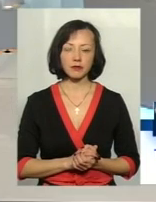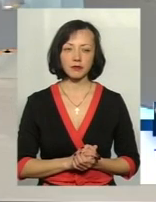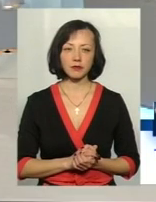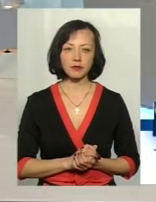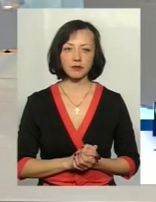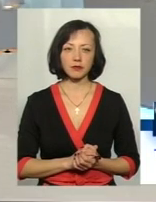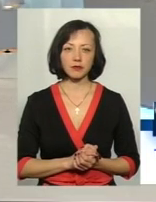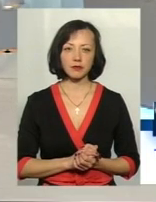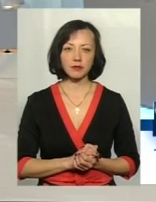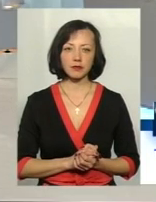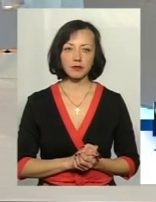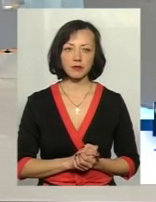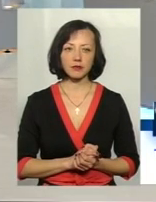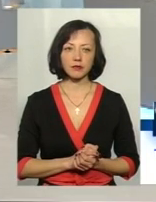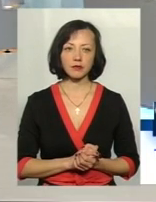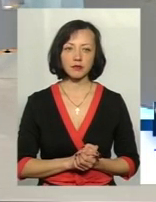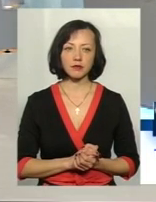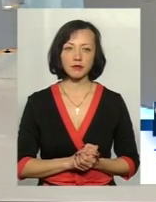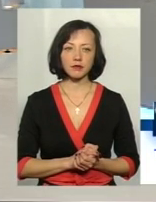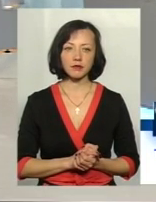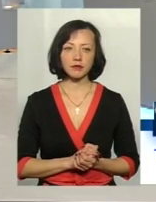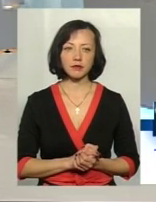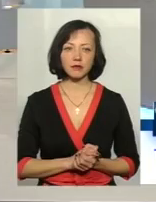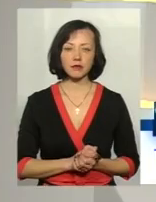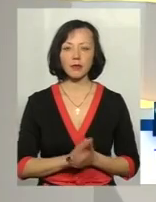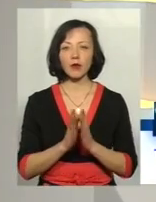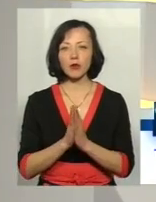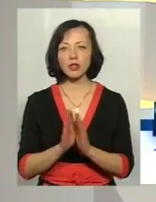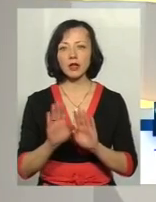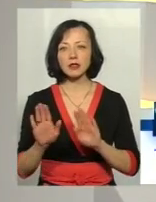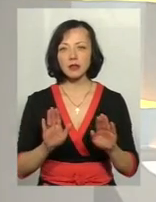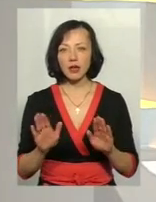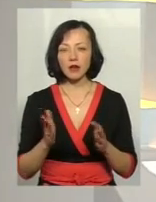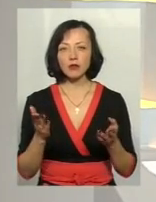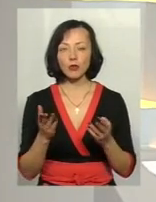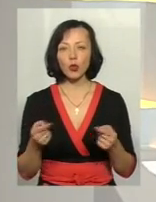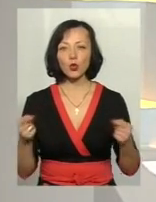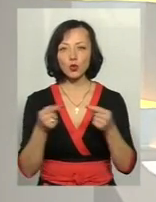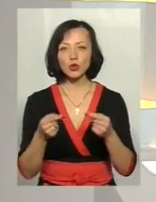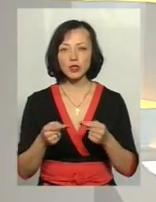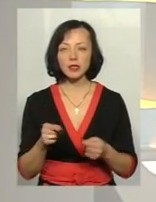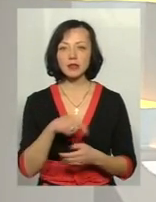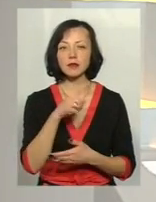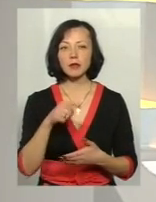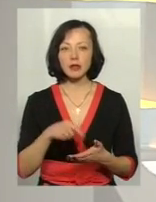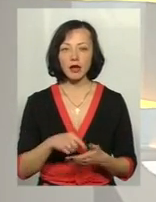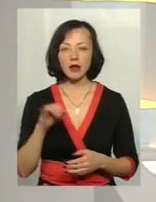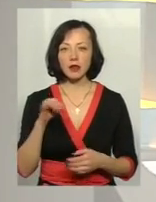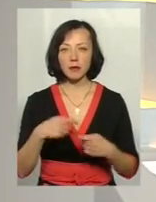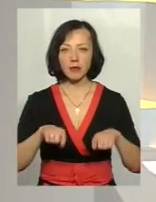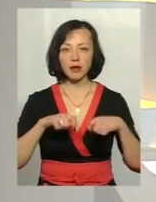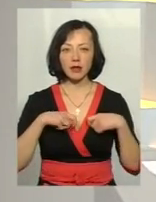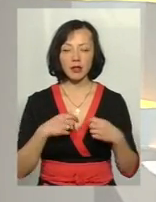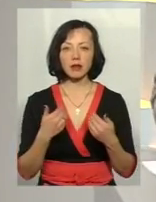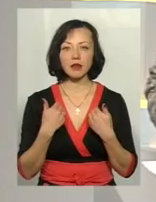Можливо, хай би знову Що зараз ми попросимо режисерів, аби вони уточнили запитання і передали